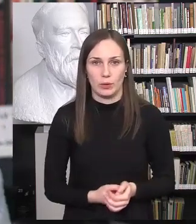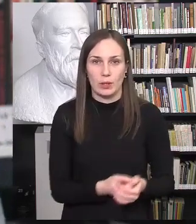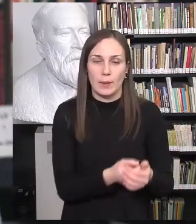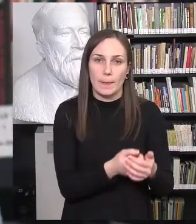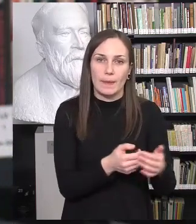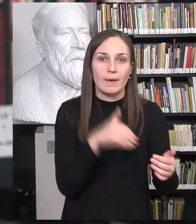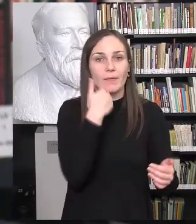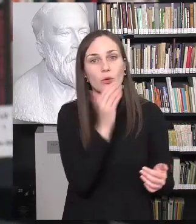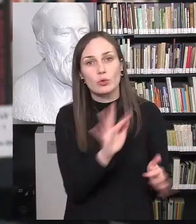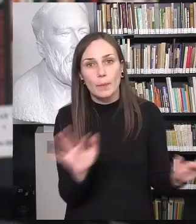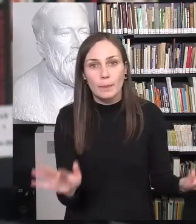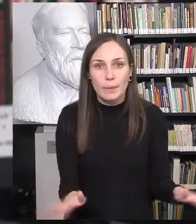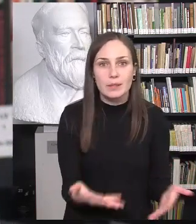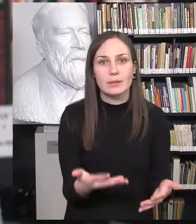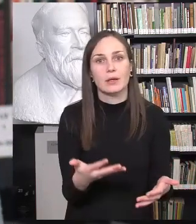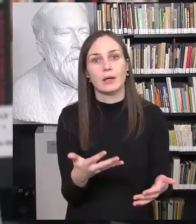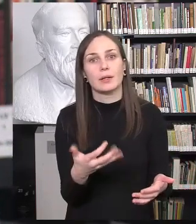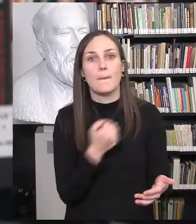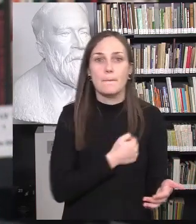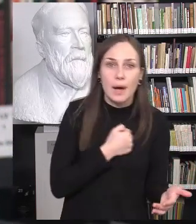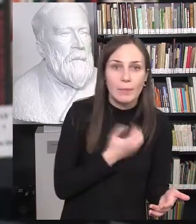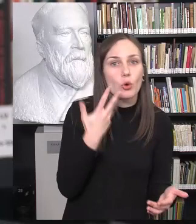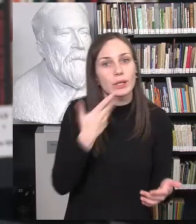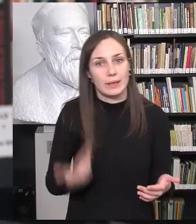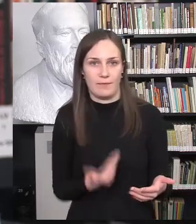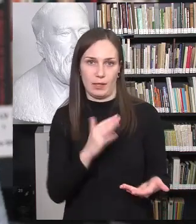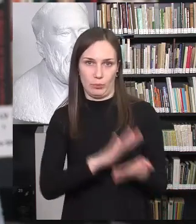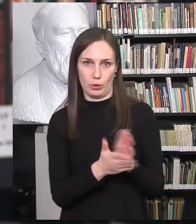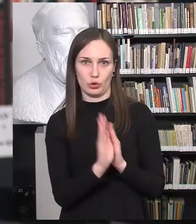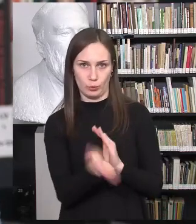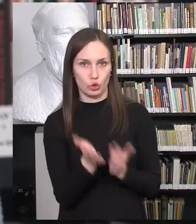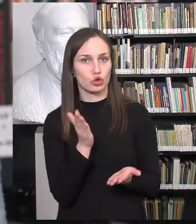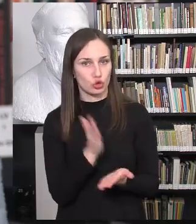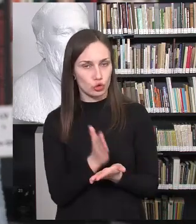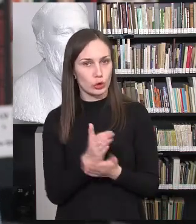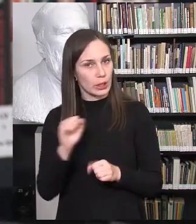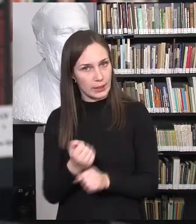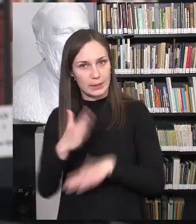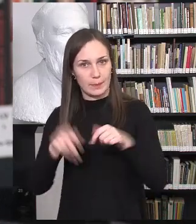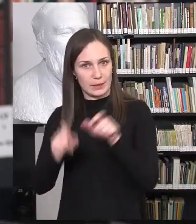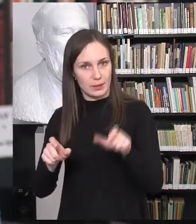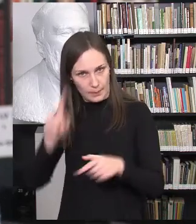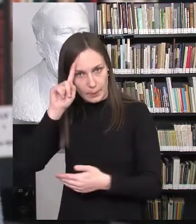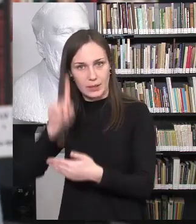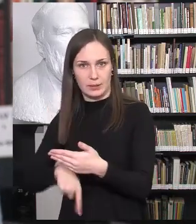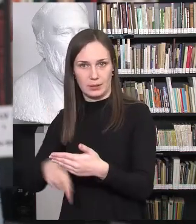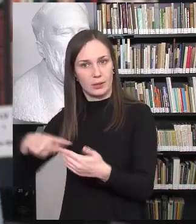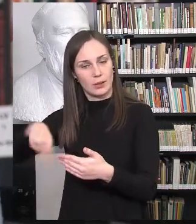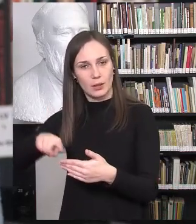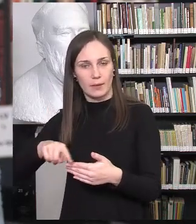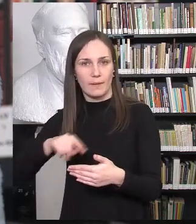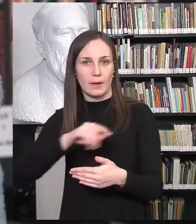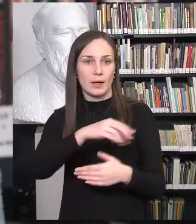paskatins kažkokiam bainėm, o kada tai jį paruoš gyvenimui. Tai tam yra tikrai reikėtų pasitikėti specialis, kad jie atitinkamai